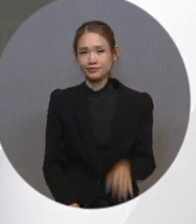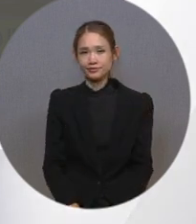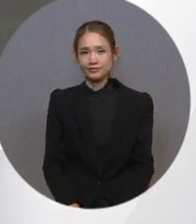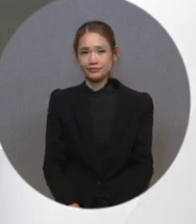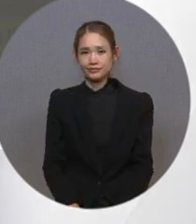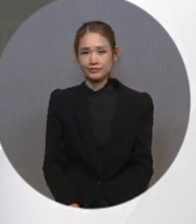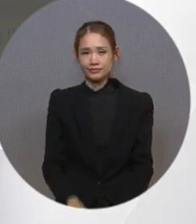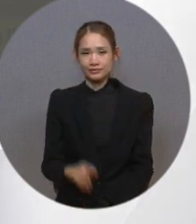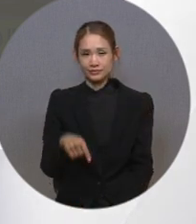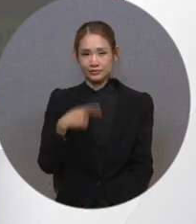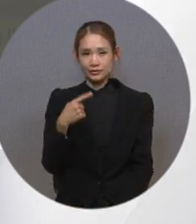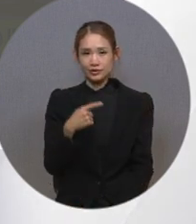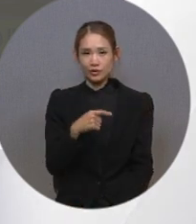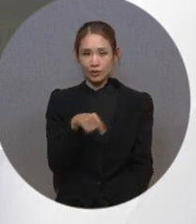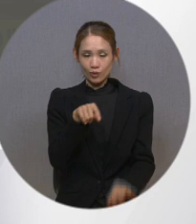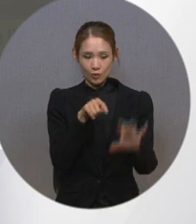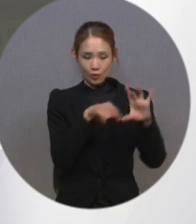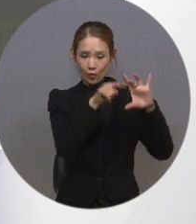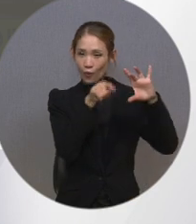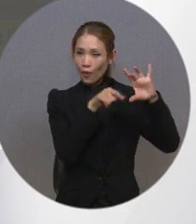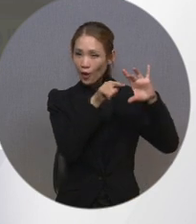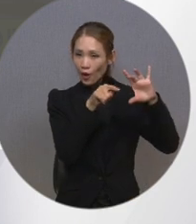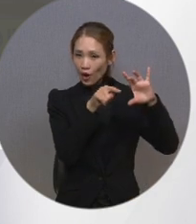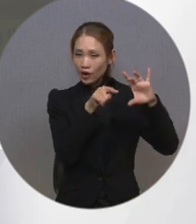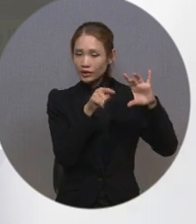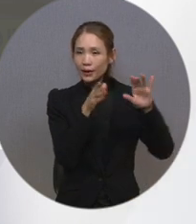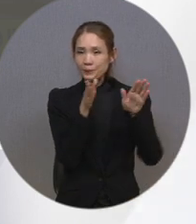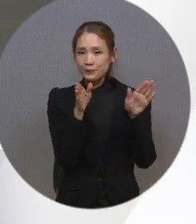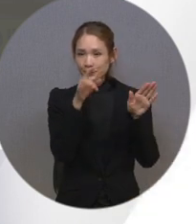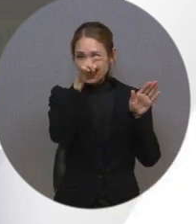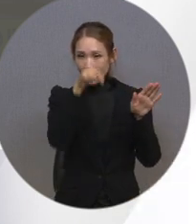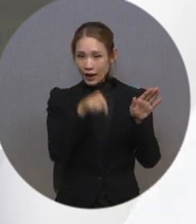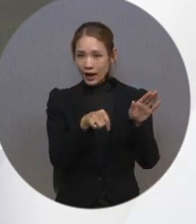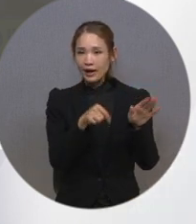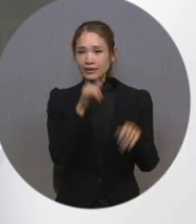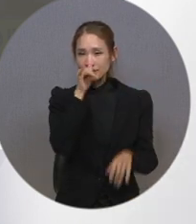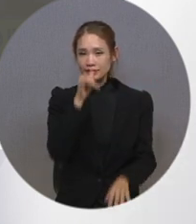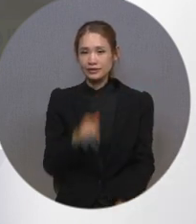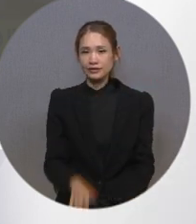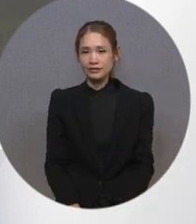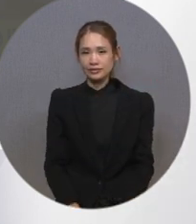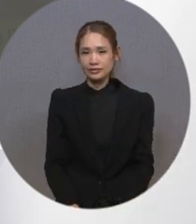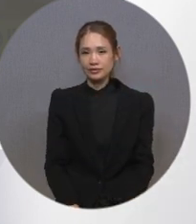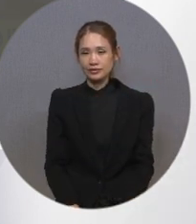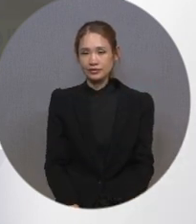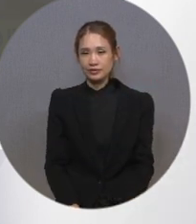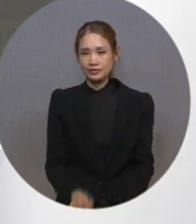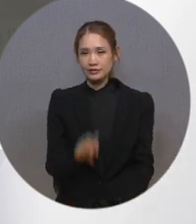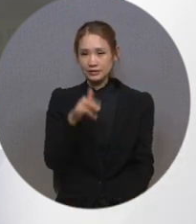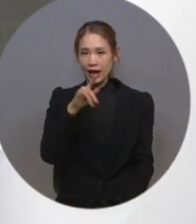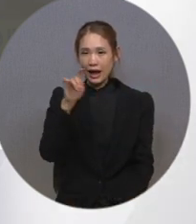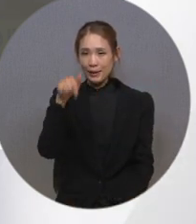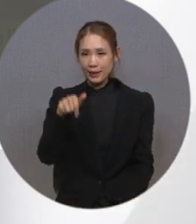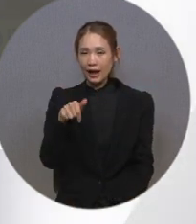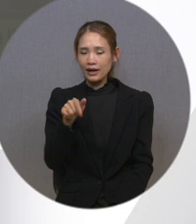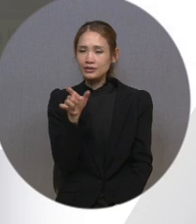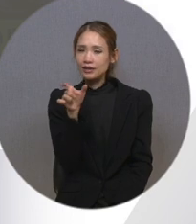다음으로, 원형 모양의 방향키를 이용해 자막 설정으로 이동 후